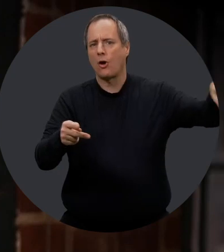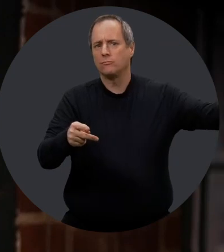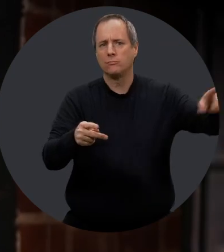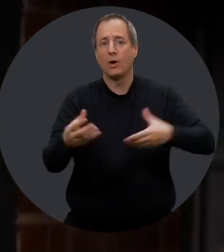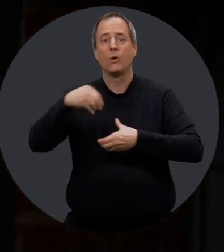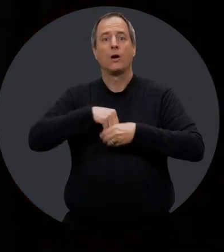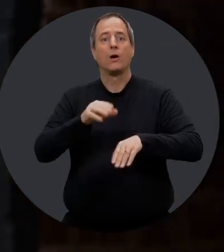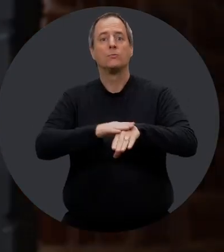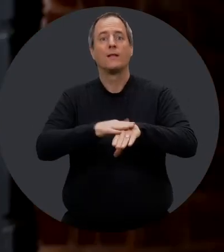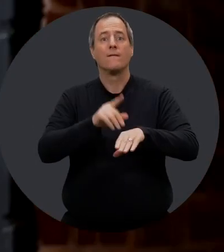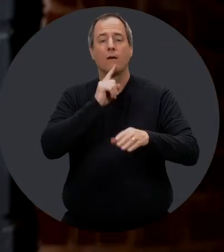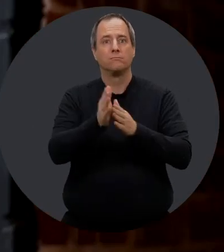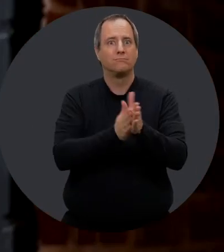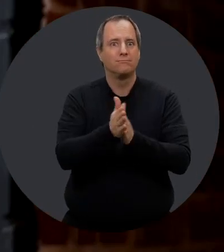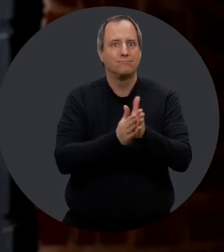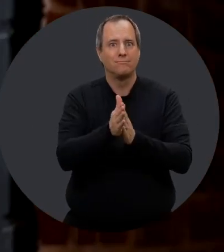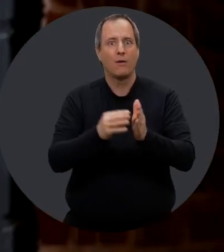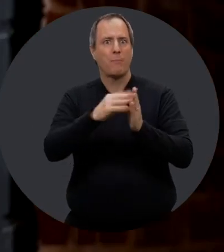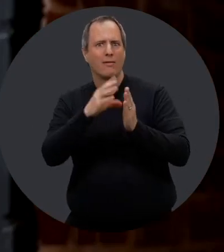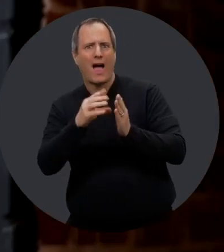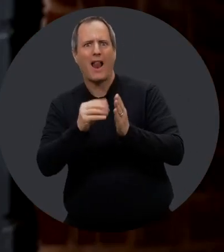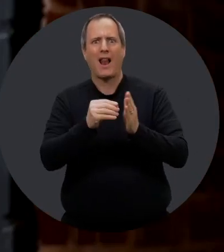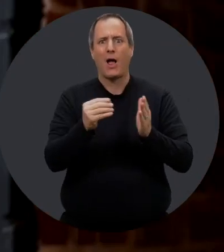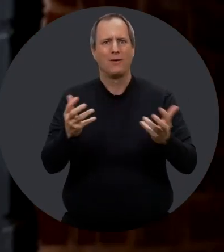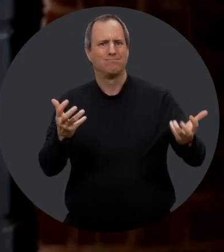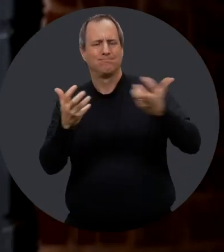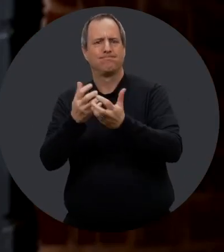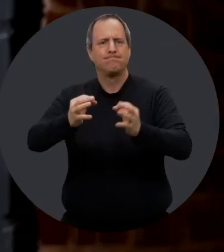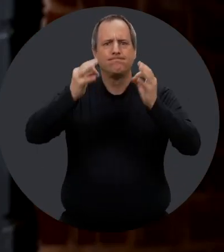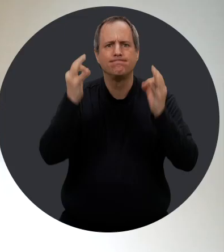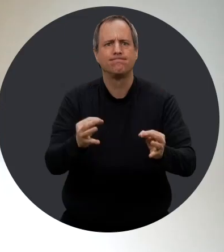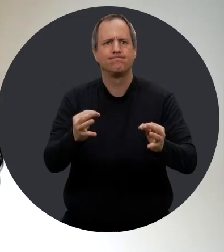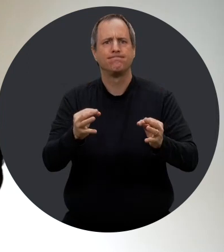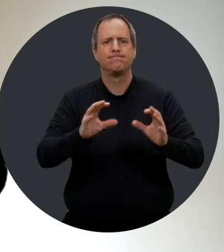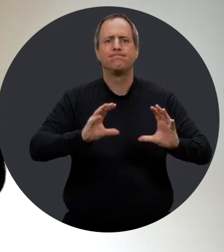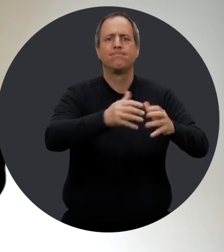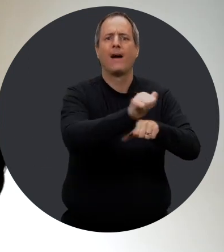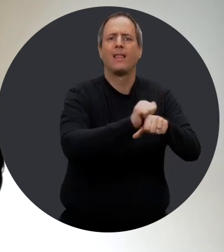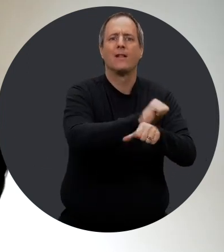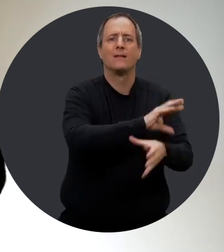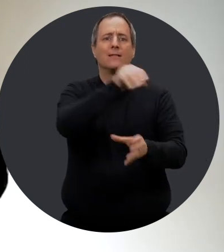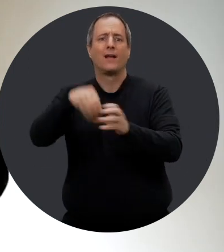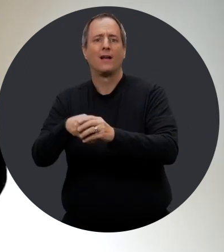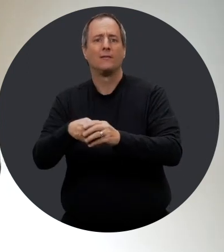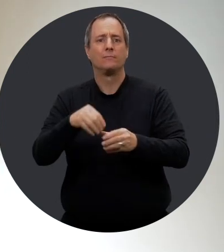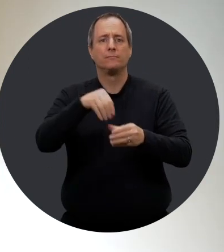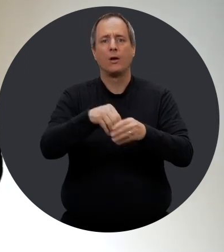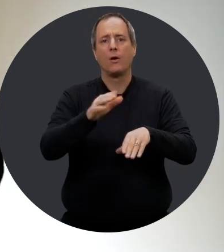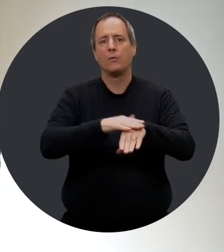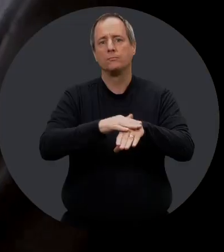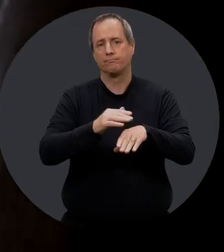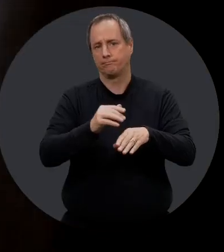Auticonsulte, ce qui est intéressant aussi avec leur modèle, c'est que ça se colle vraiment très bien avec le secteur d'activité dans lequel Auticonsulte évolue,